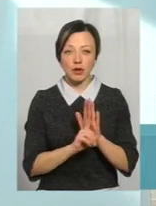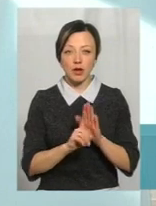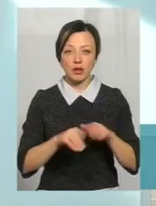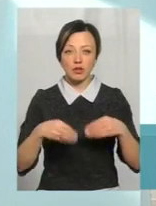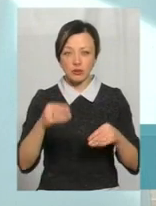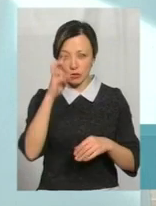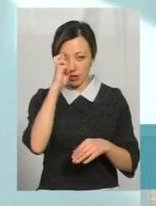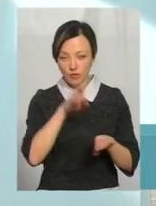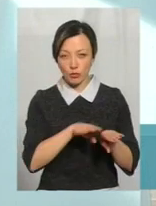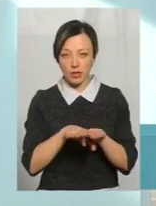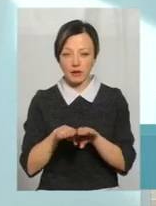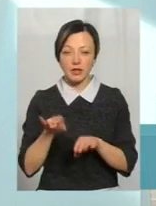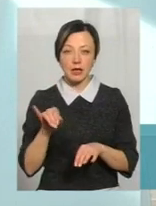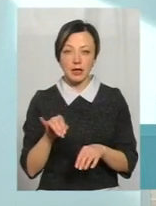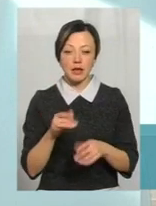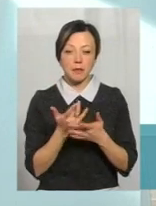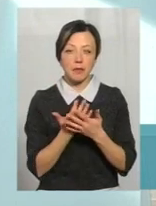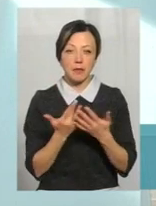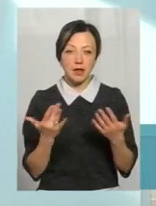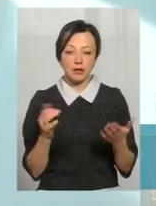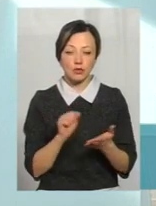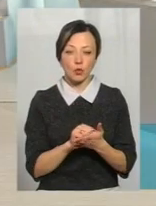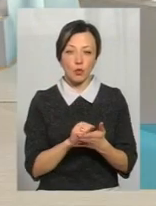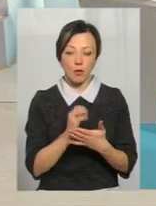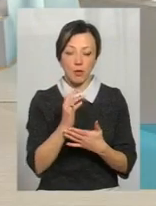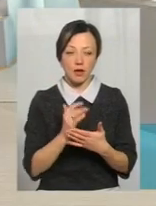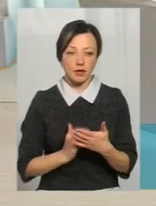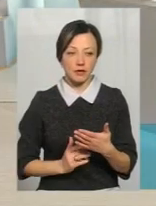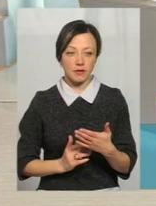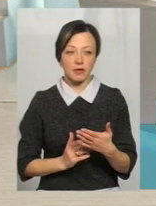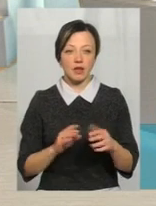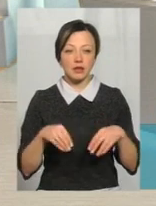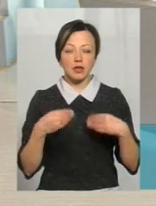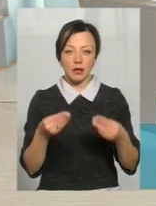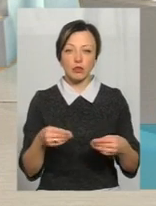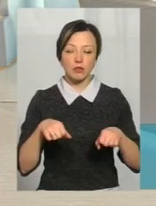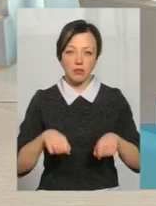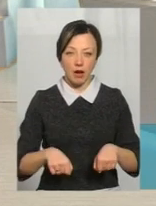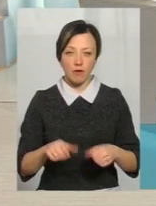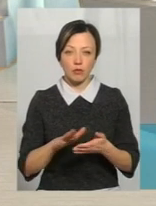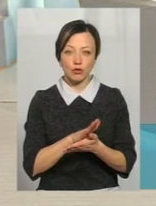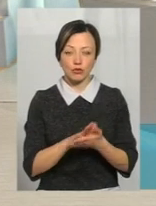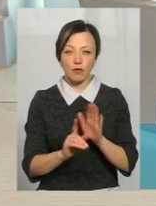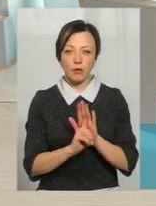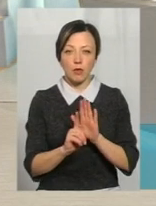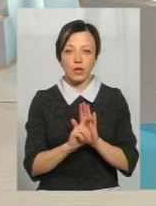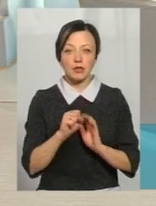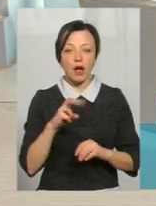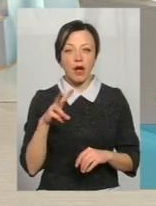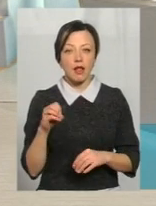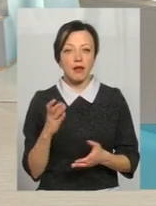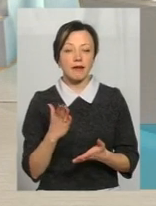державному рівні. Є безліч нормативних актів, які надають право на безкоштовний проїзд, проте є,